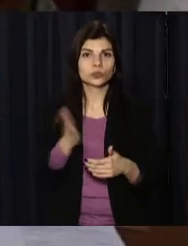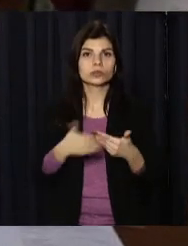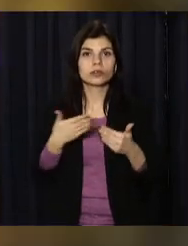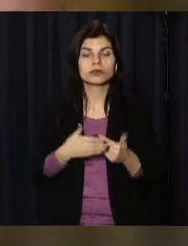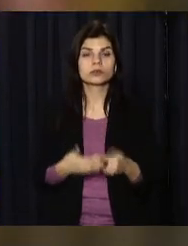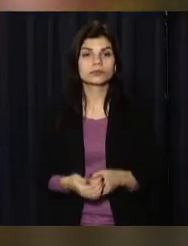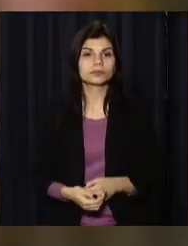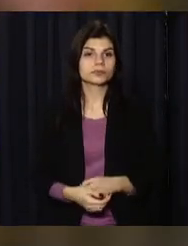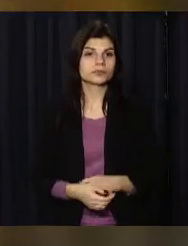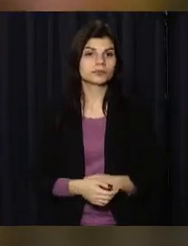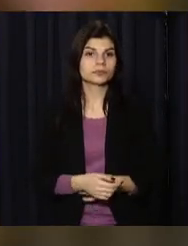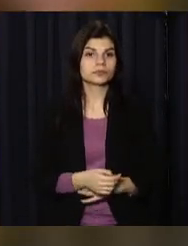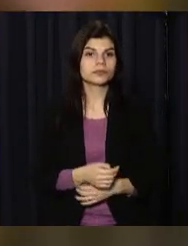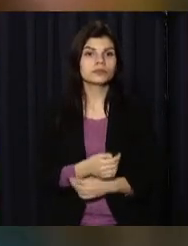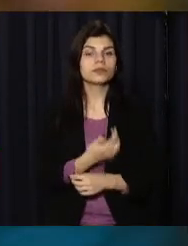слідства.